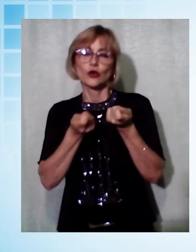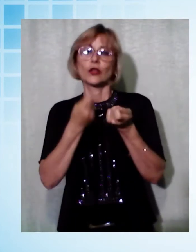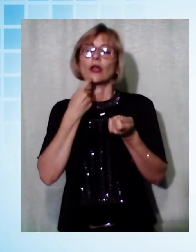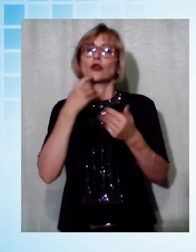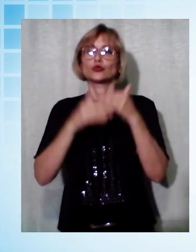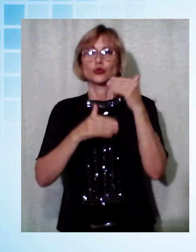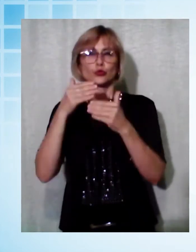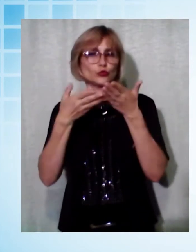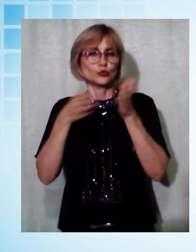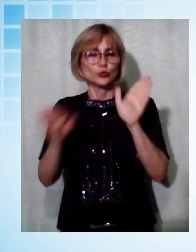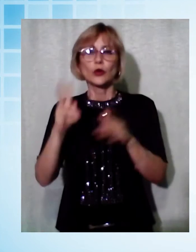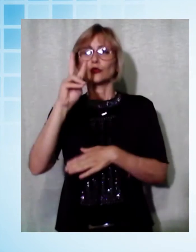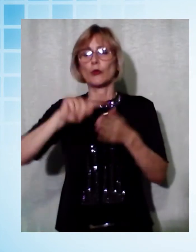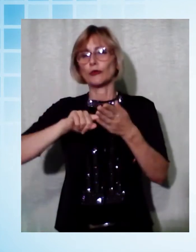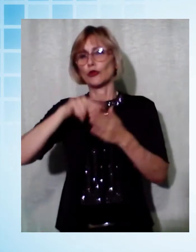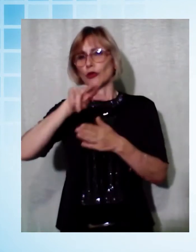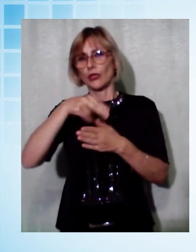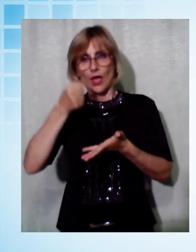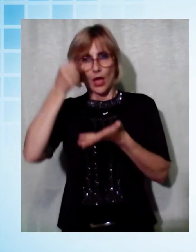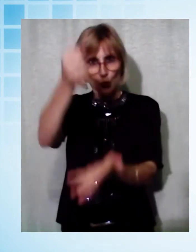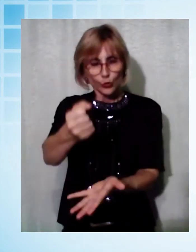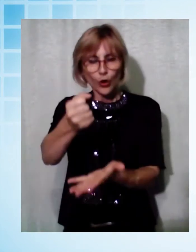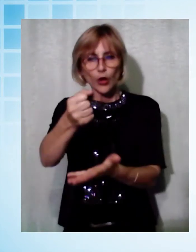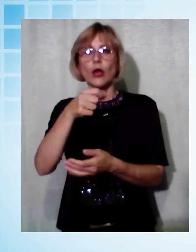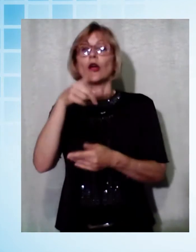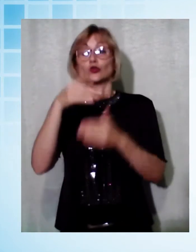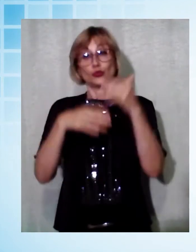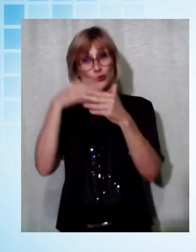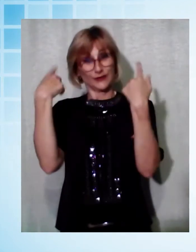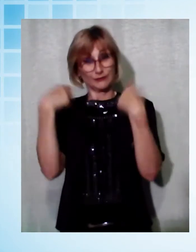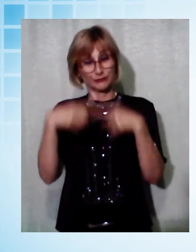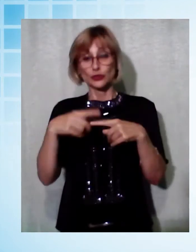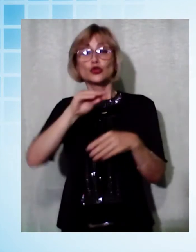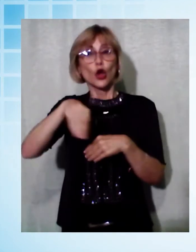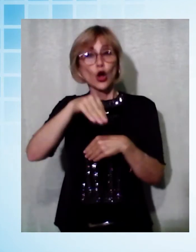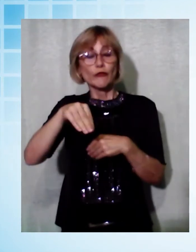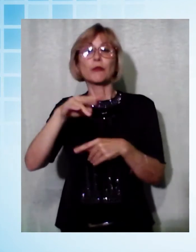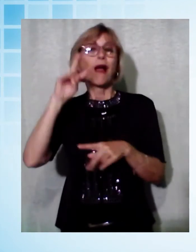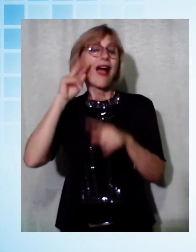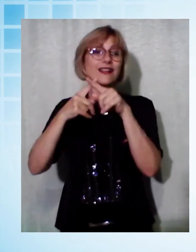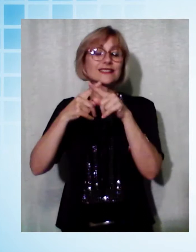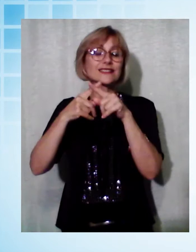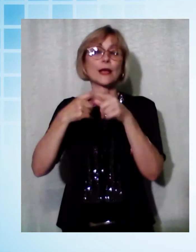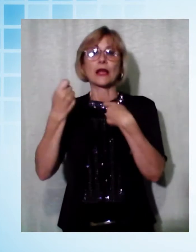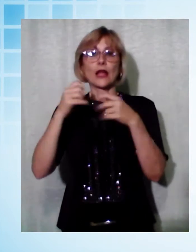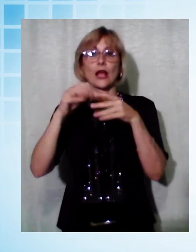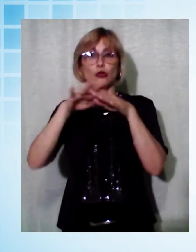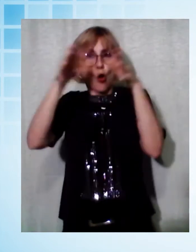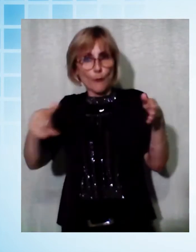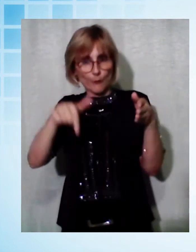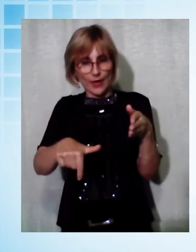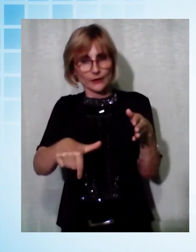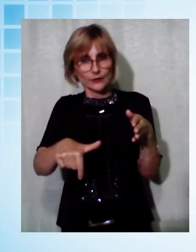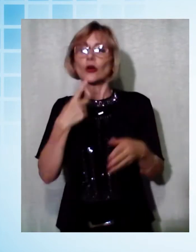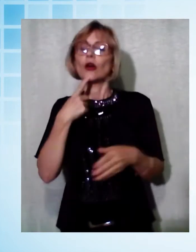sorgerà al posto del vecchio mercato coperto. Di questo si è parlato in un incontro in diretta Facebook, organizzato e promosso dal Partito Democratico di